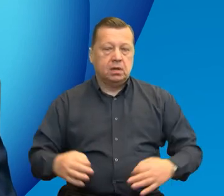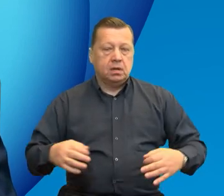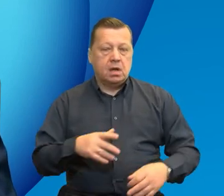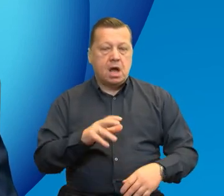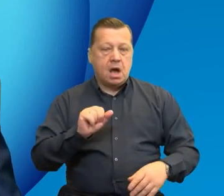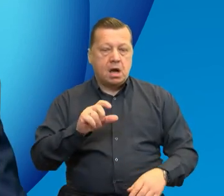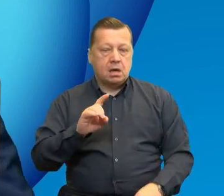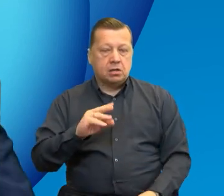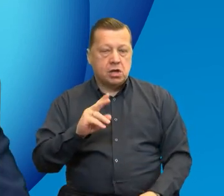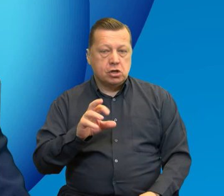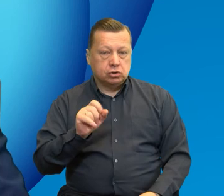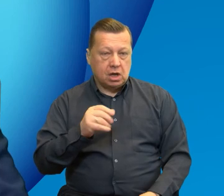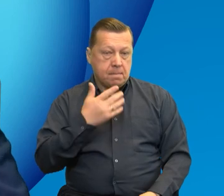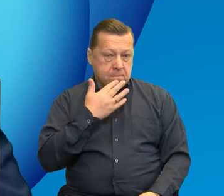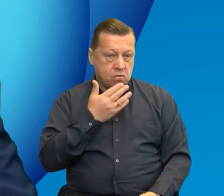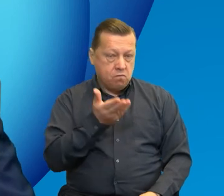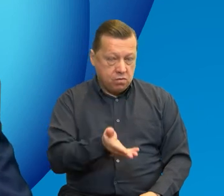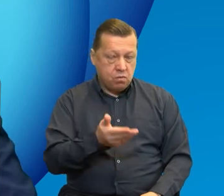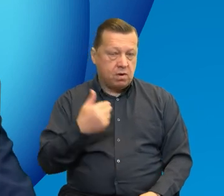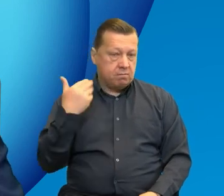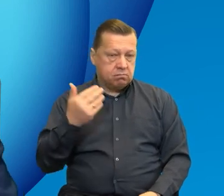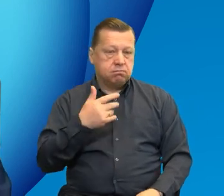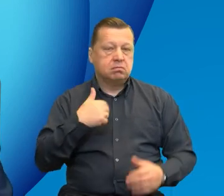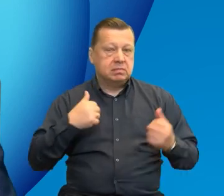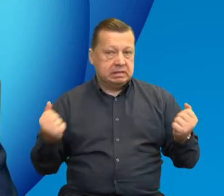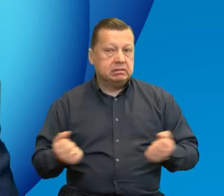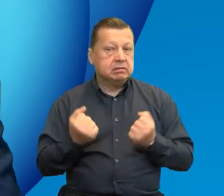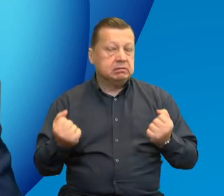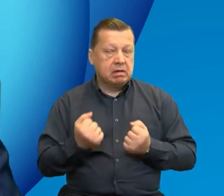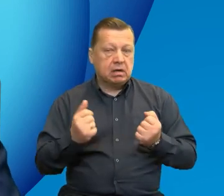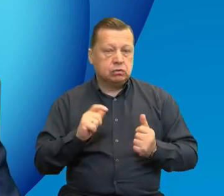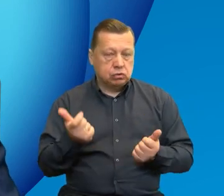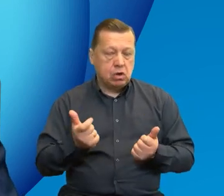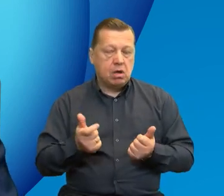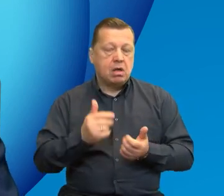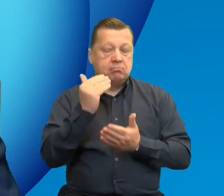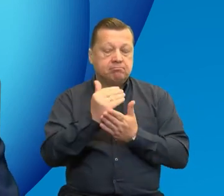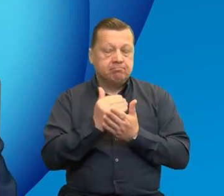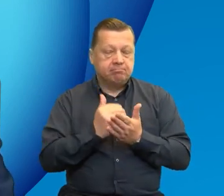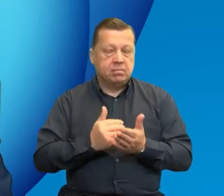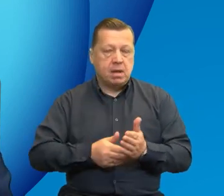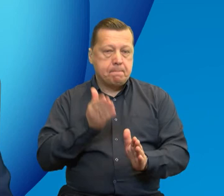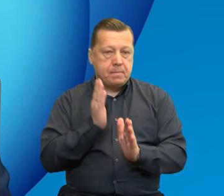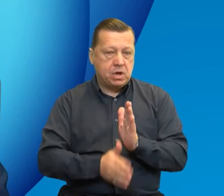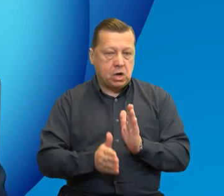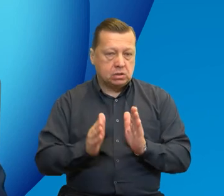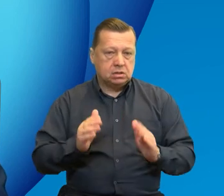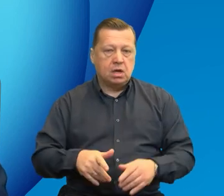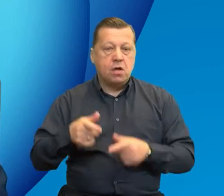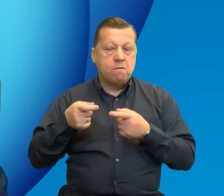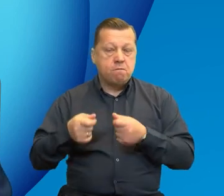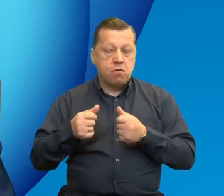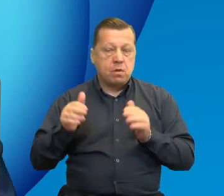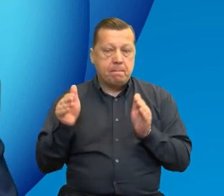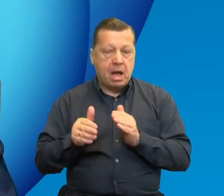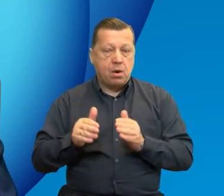Agnieszka, programy starają się upraszczać jakby zasady wdrażania. Fundusz Małych Projektów